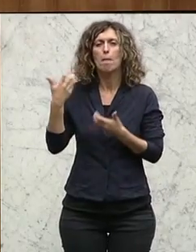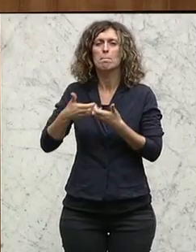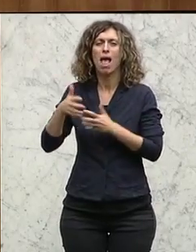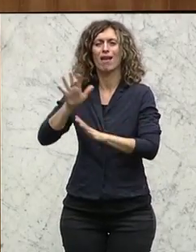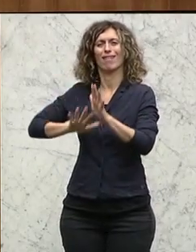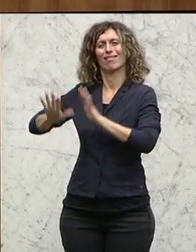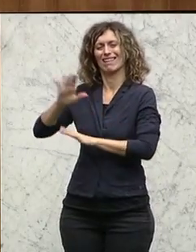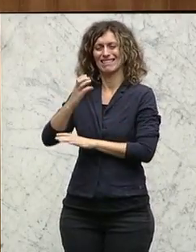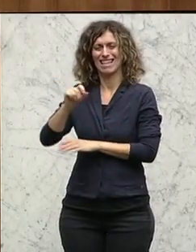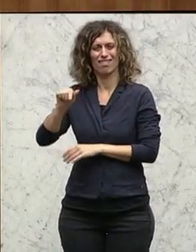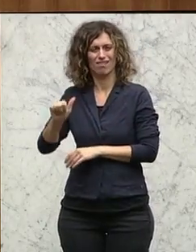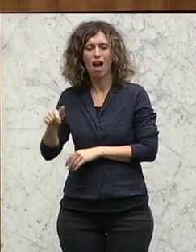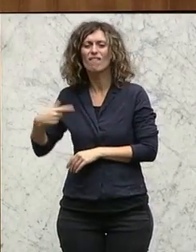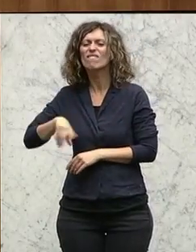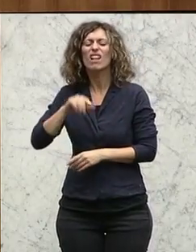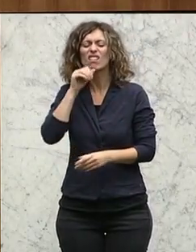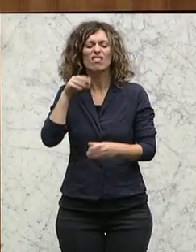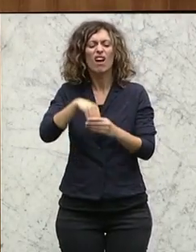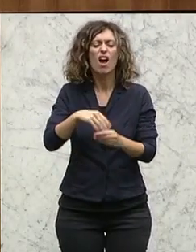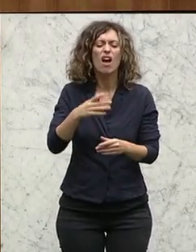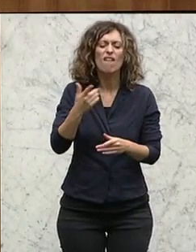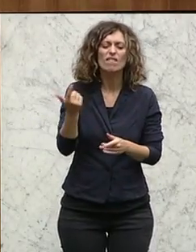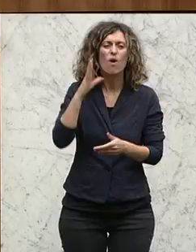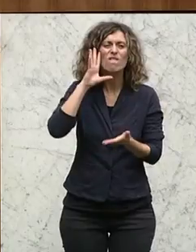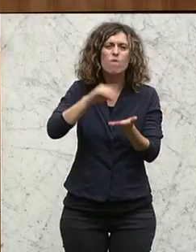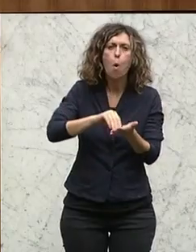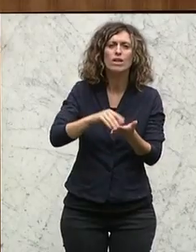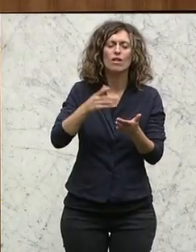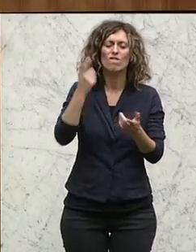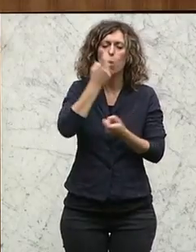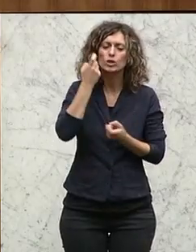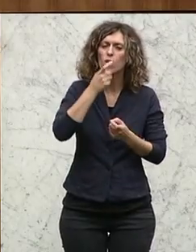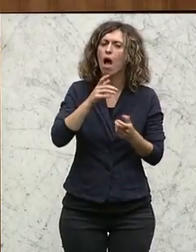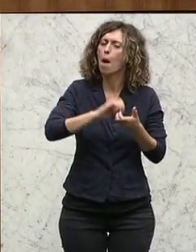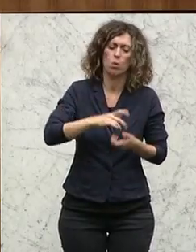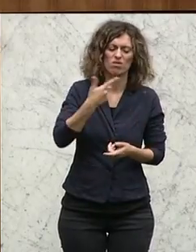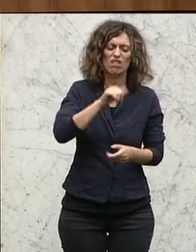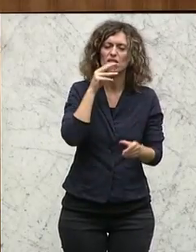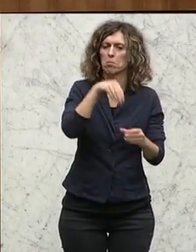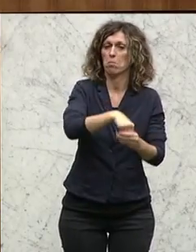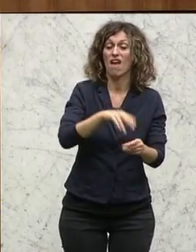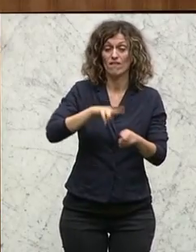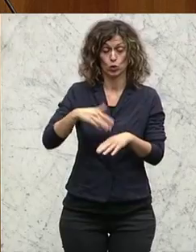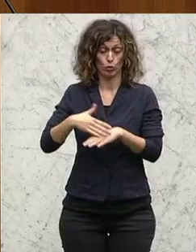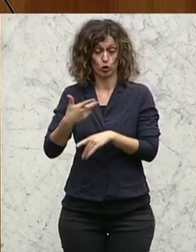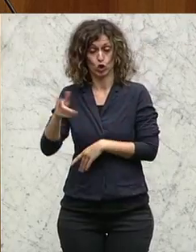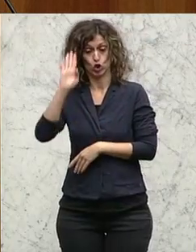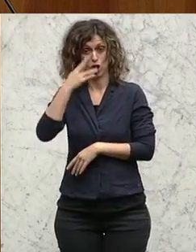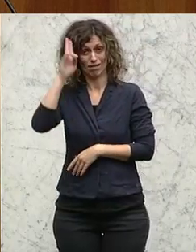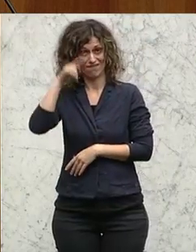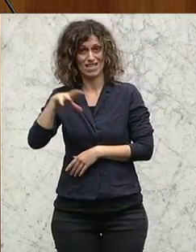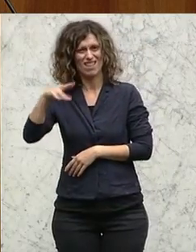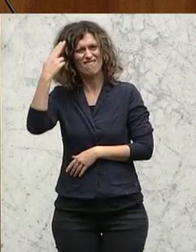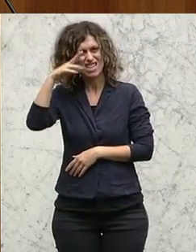greift ja nicht in die Daseinsvorsorge bei Wohnen ein, wie immer wieder behauptet wird. Eins ist klar, wenn die Stadt Wien Wiener